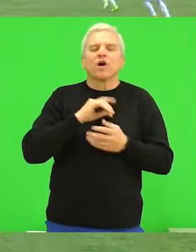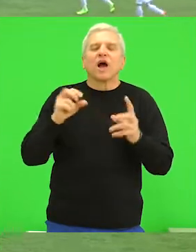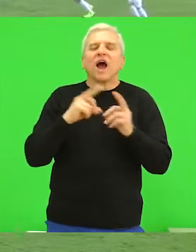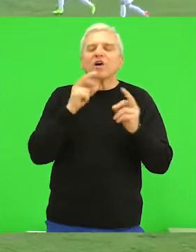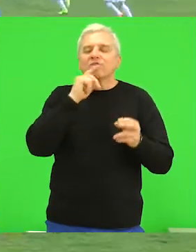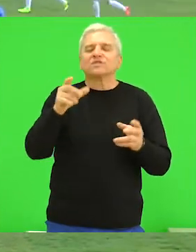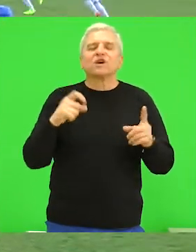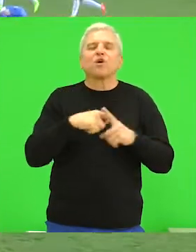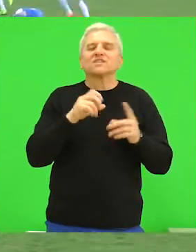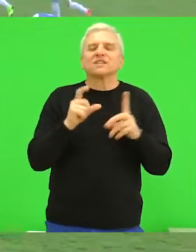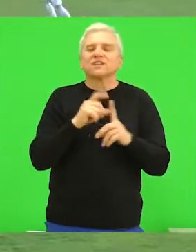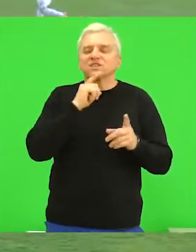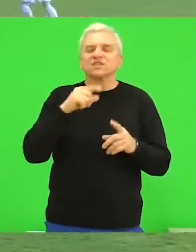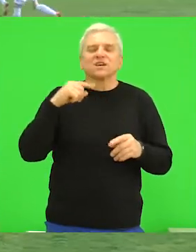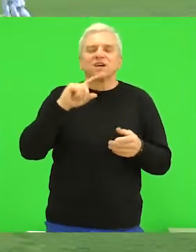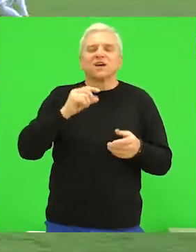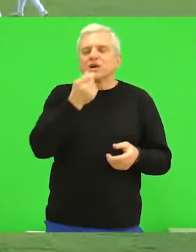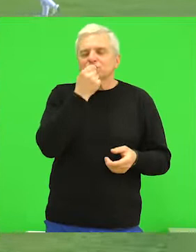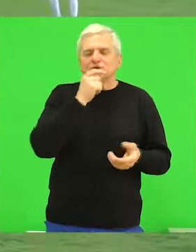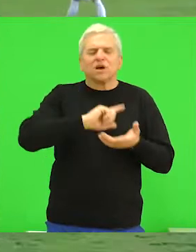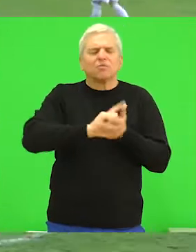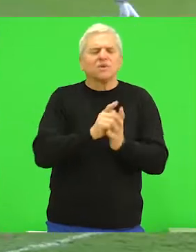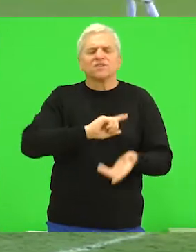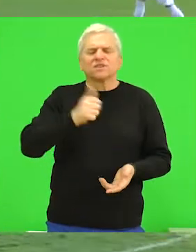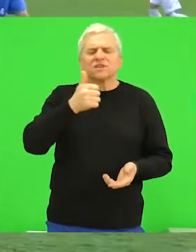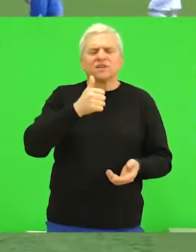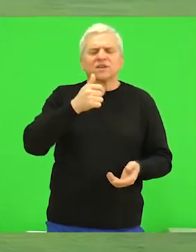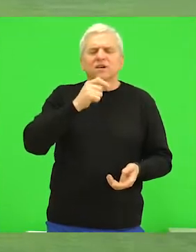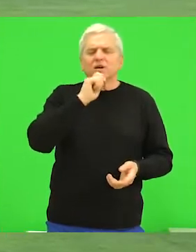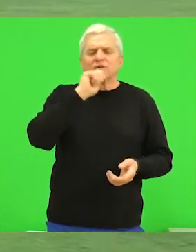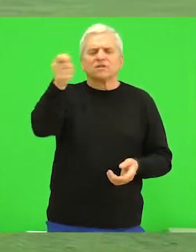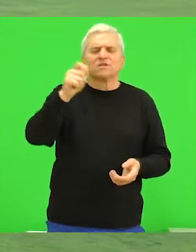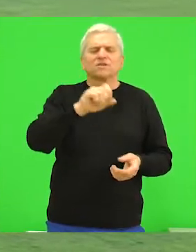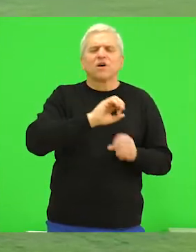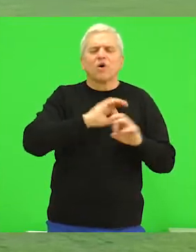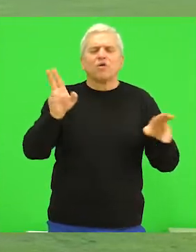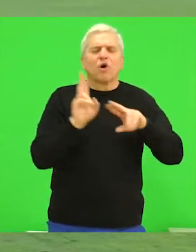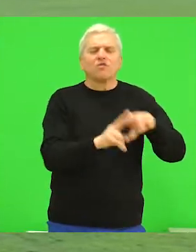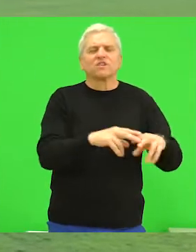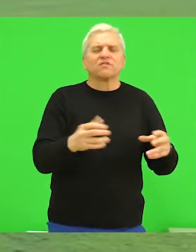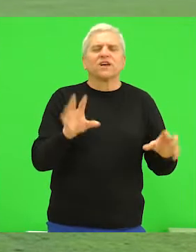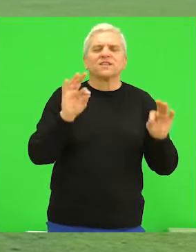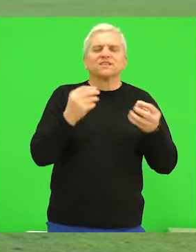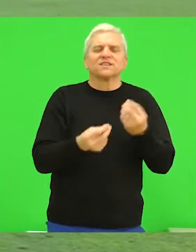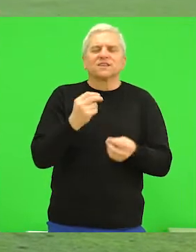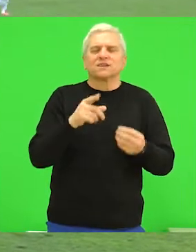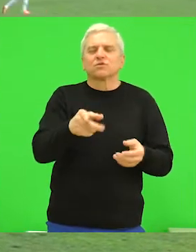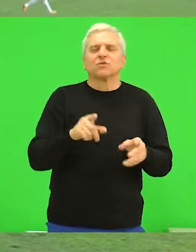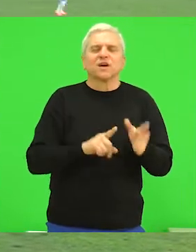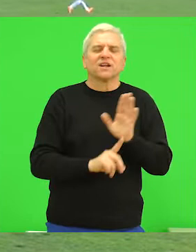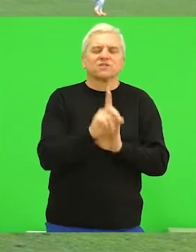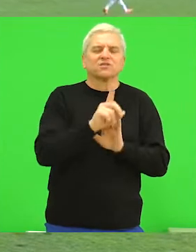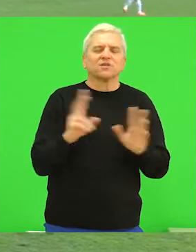Akovića na kostu Dražića i sudija Ržić bez imalo dvomljenja ostavlja tim iz Novog Pazara sa 10 igrača na terenu, što je